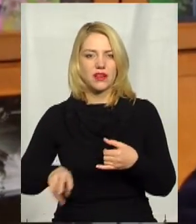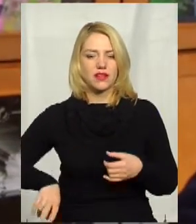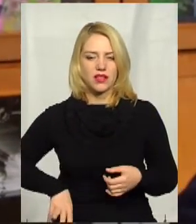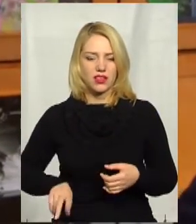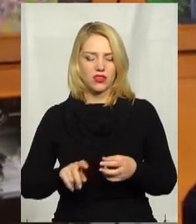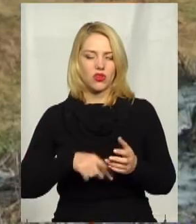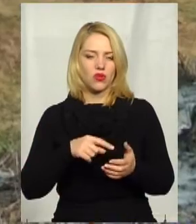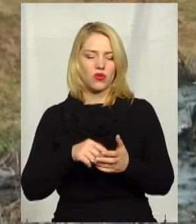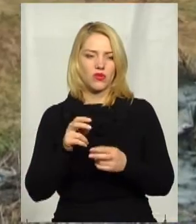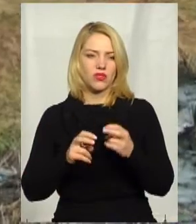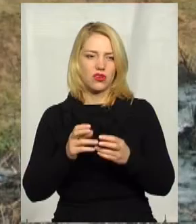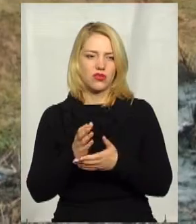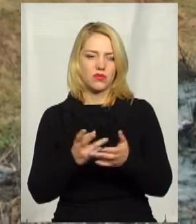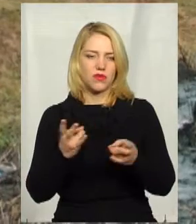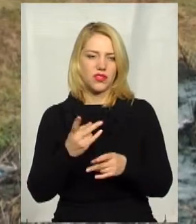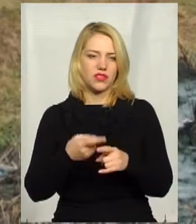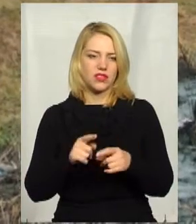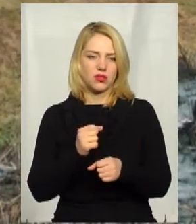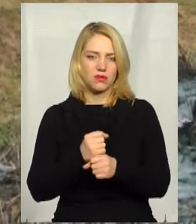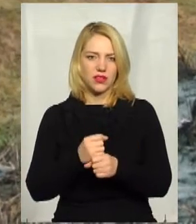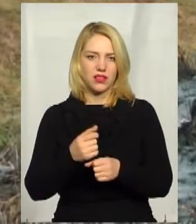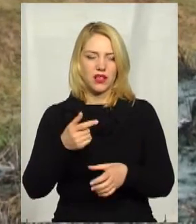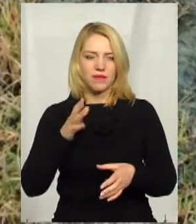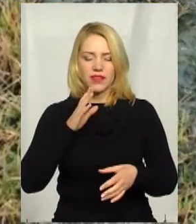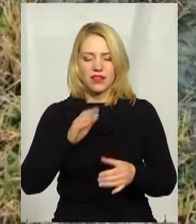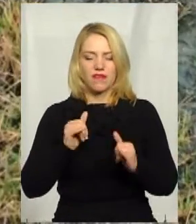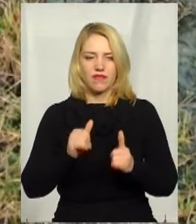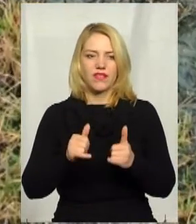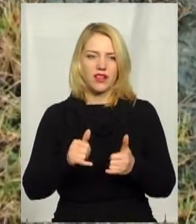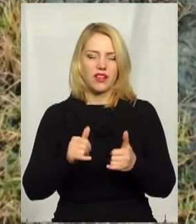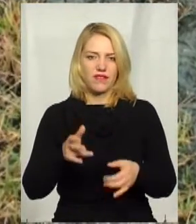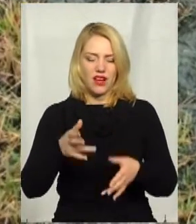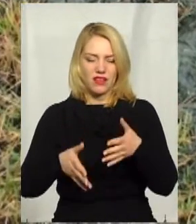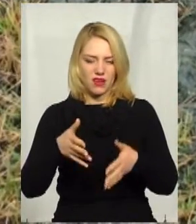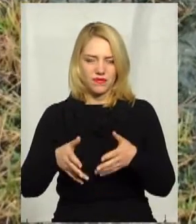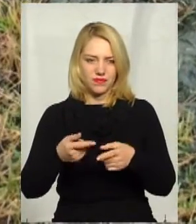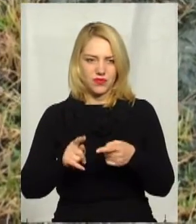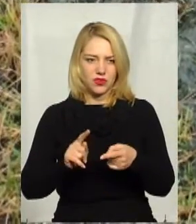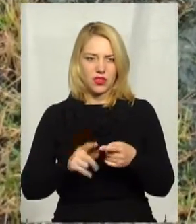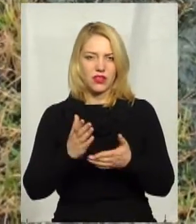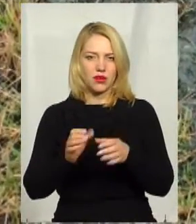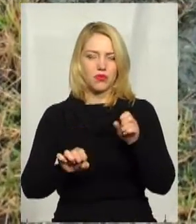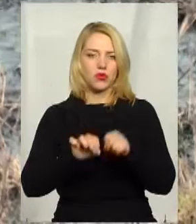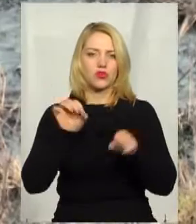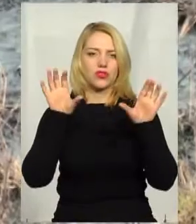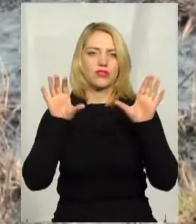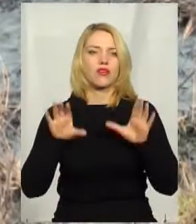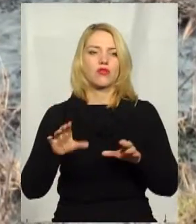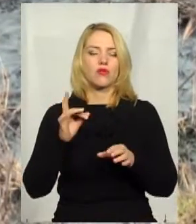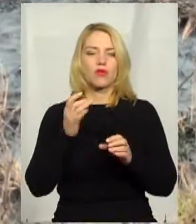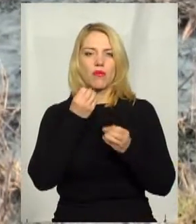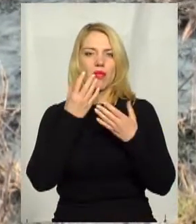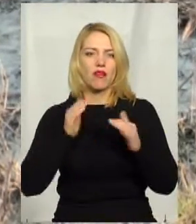має це все зробити. Виливання рідких відходів не на очисні споруди, де їх мають утилізувати, є порушенням закону України про